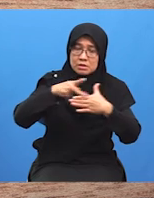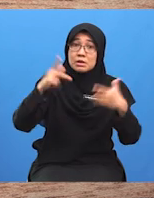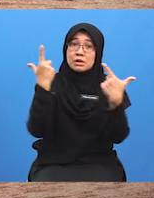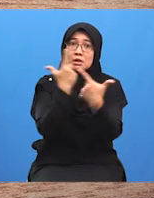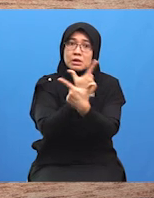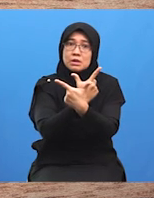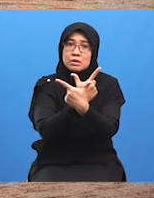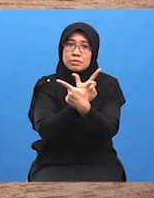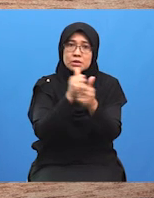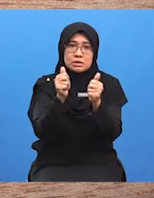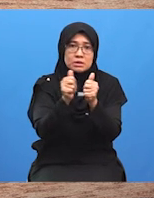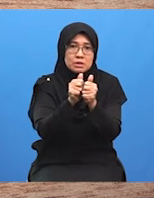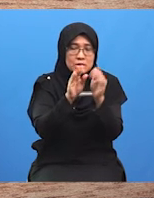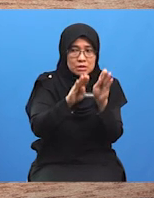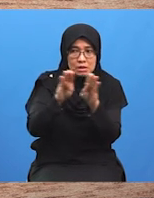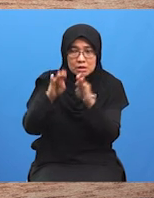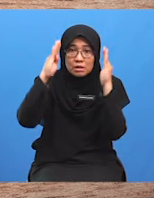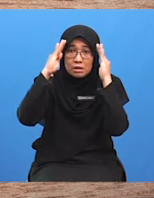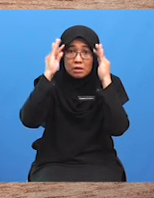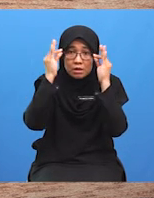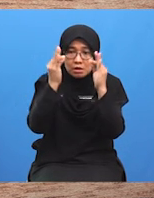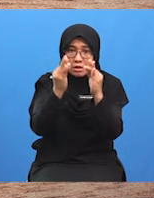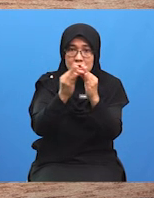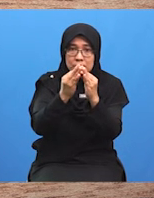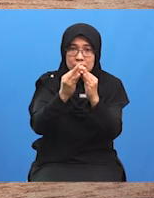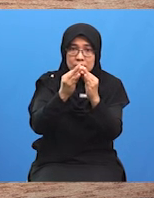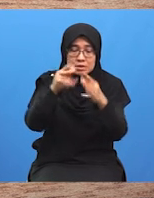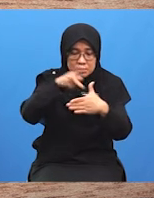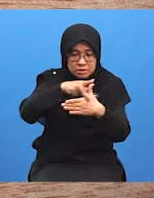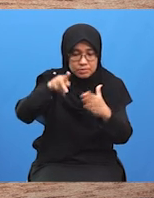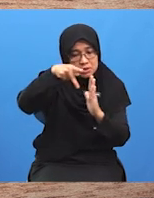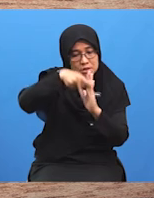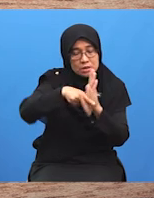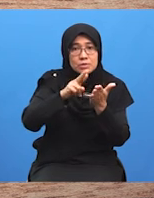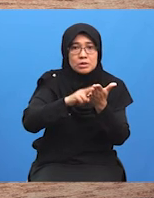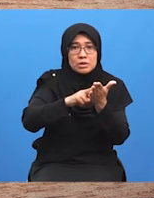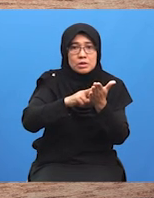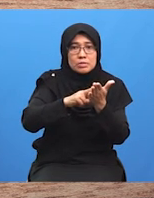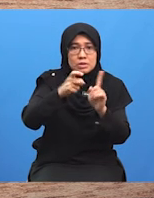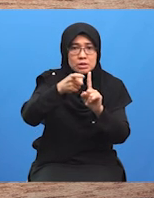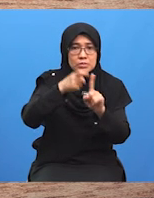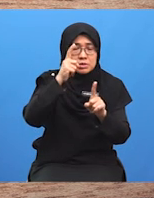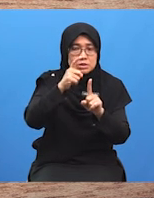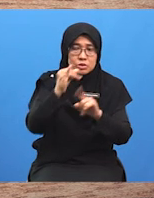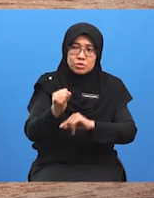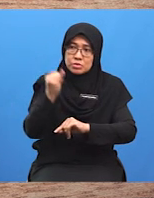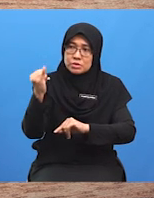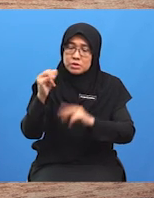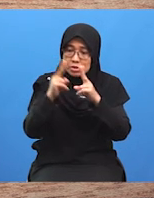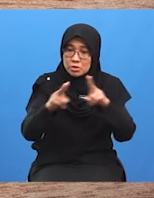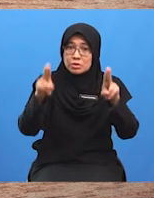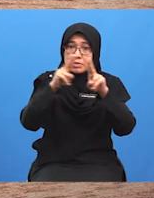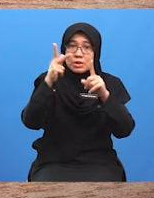Dengan mengalihkan perhatian pihak perunding Daripada satu isu utama kepada isu